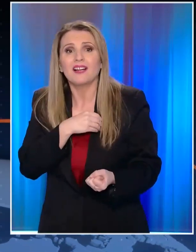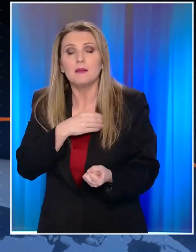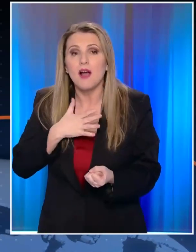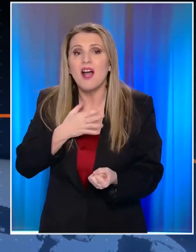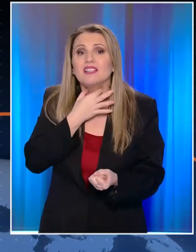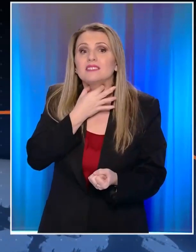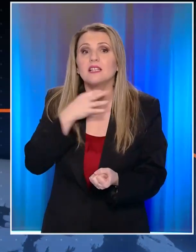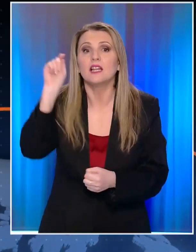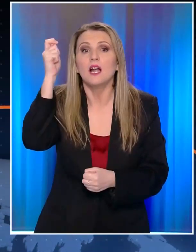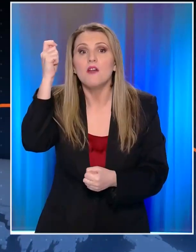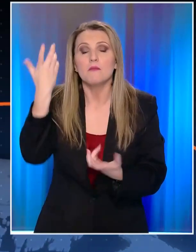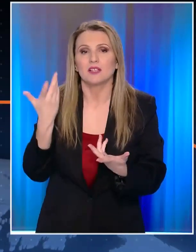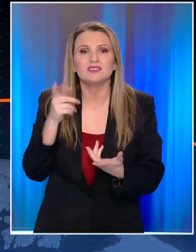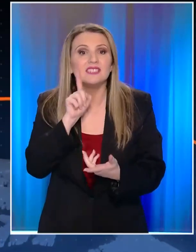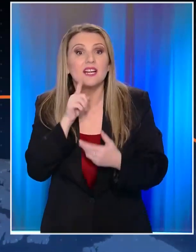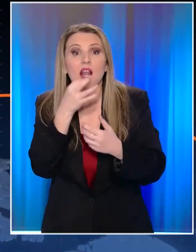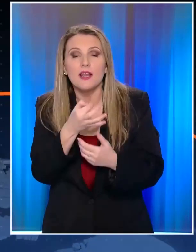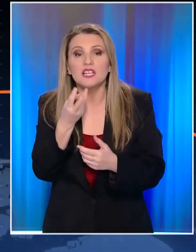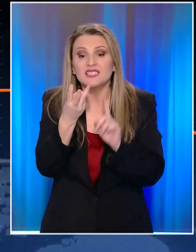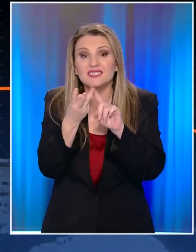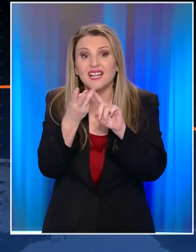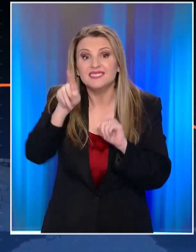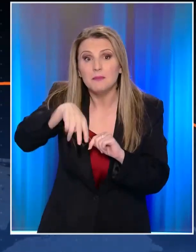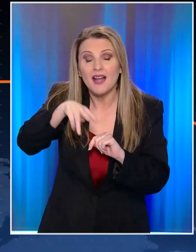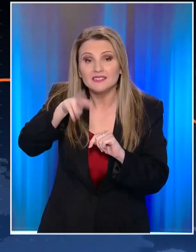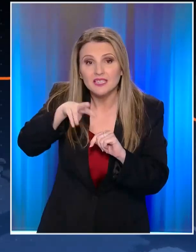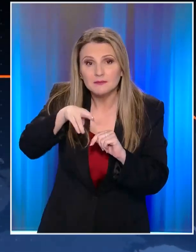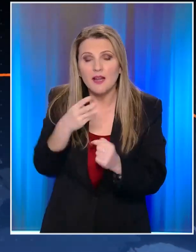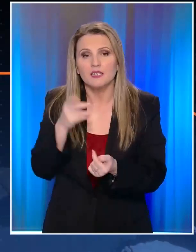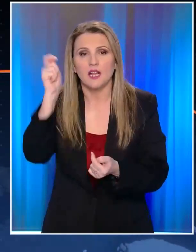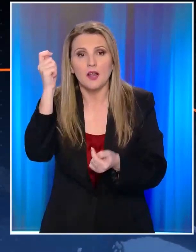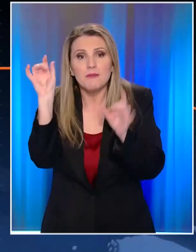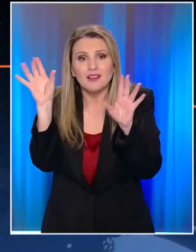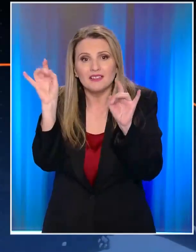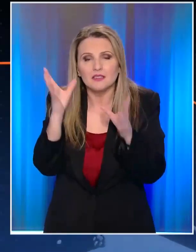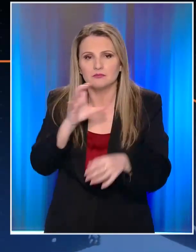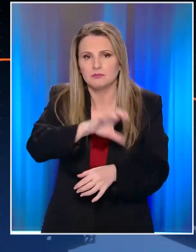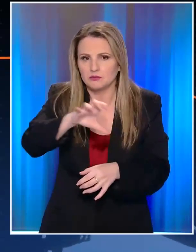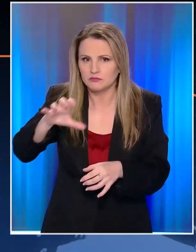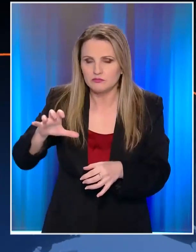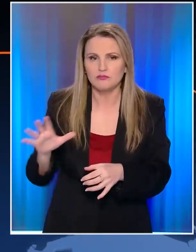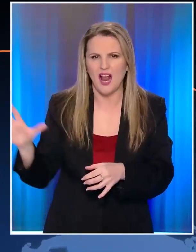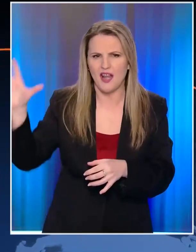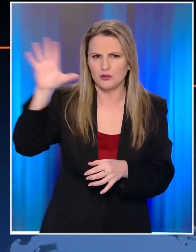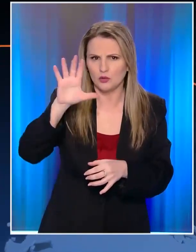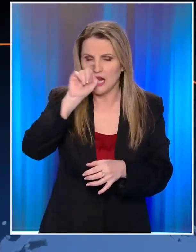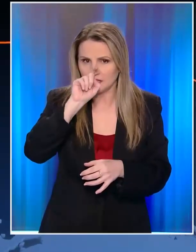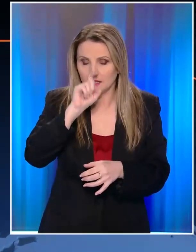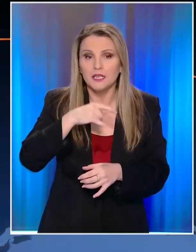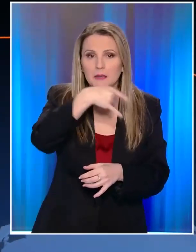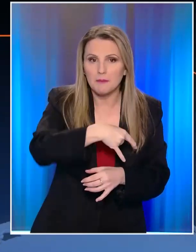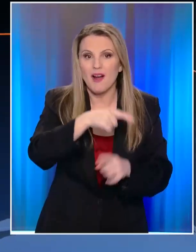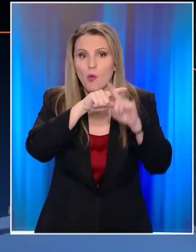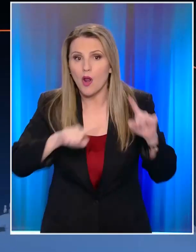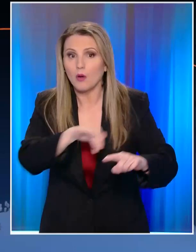90 κρονών. Εσείς πόσες μέρες είστε χωρίς ρεύμα. Τρεις μέρες σήμερα. Βόρεις ρεύμα παραμένουν περιοχές της Ανατολικής Αττικής αλλά και σε Παπάγου,